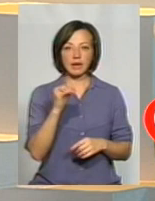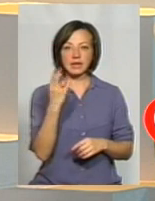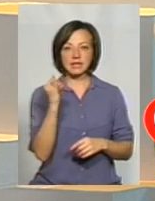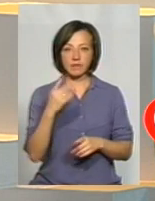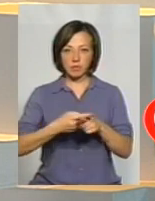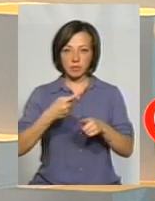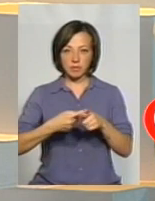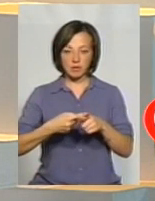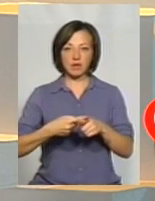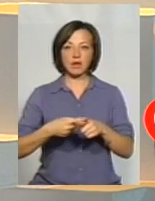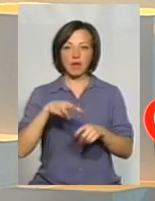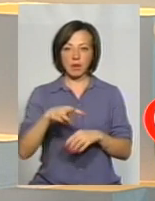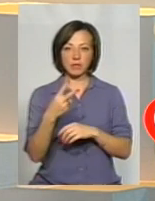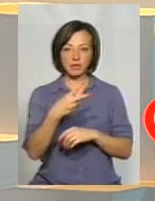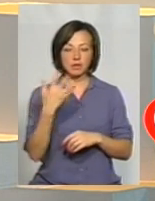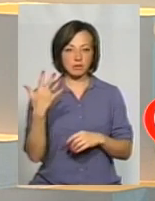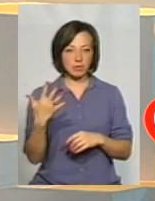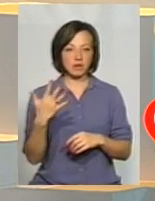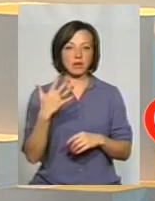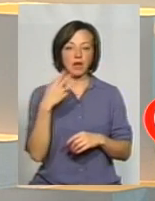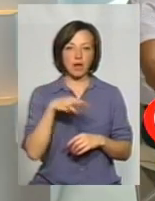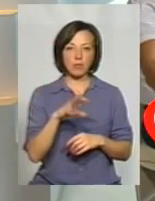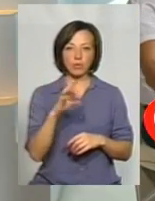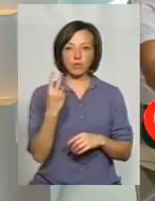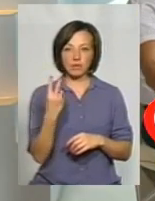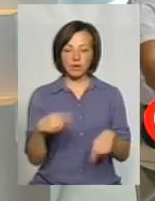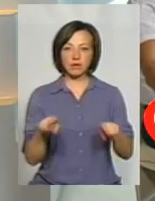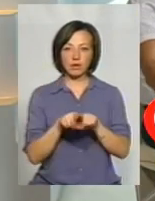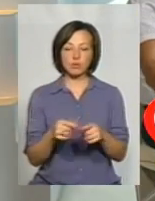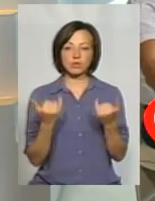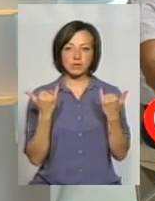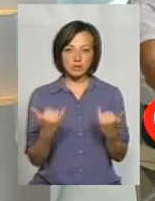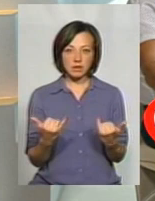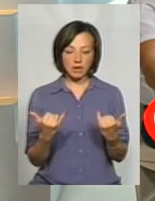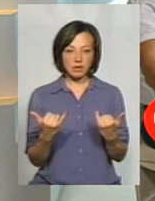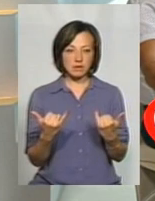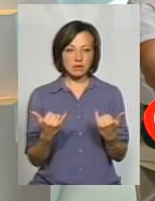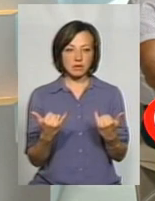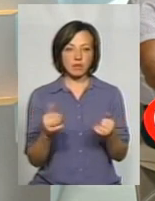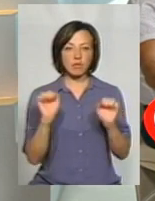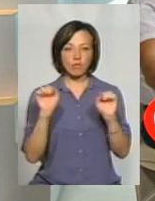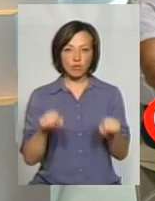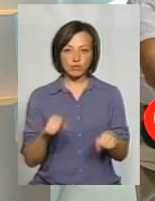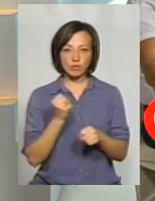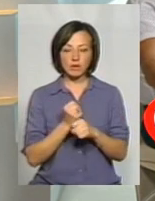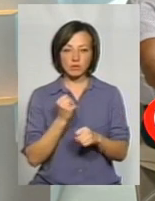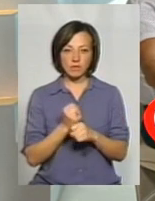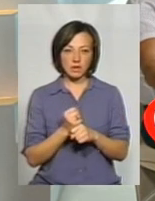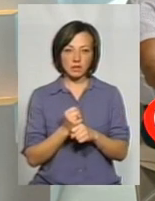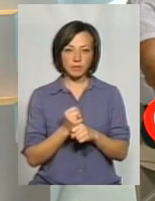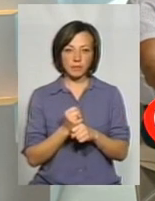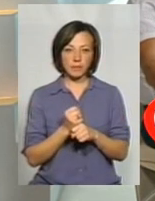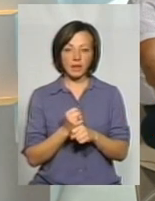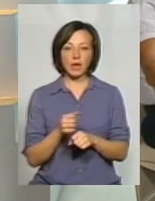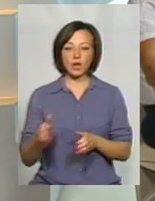перекресті двох доріг Н-25 і Н-02. Ми також зараз, вони можуть працювати. Тобто